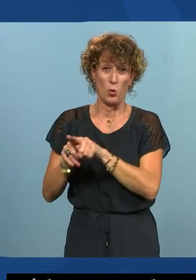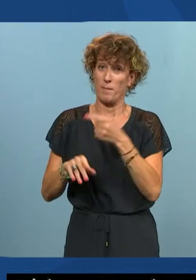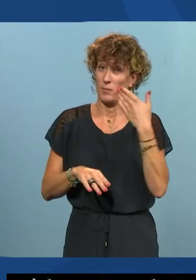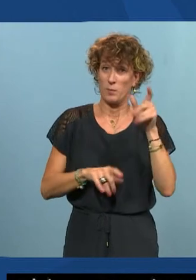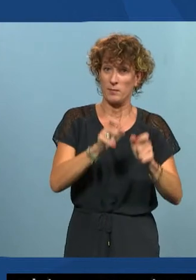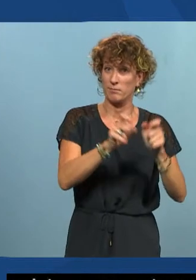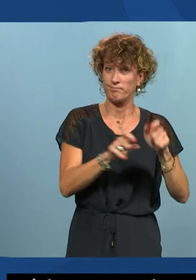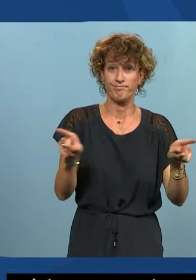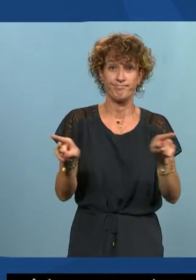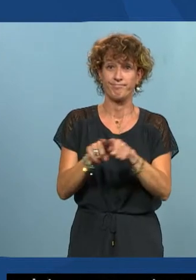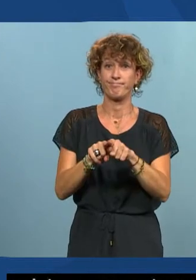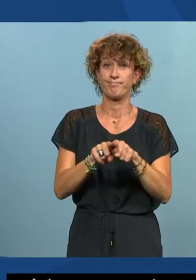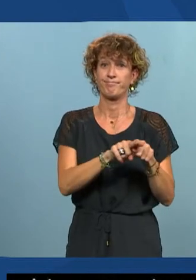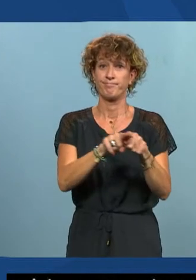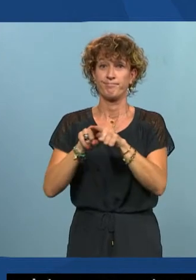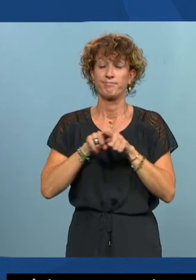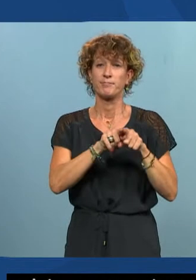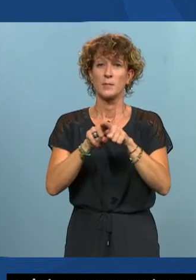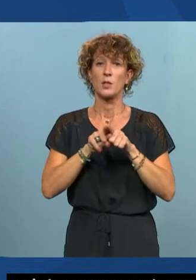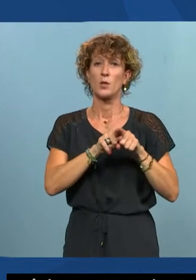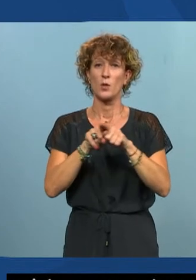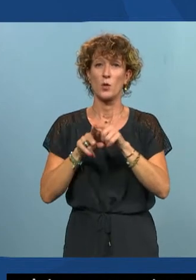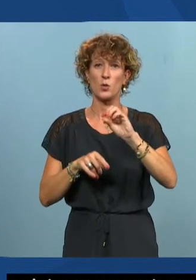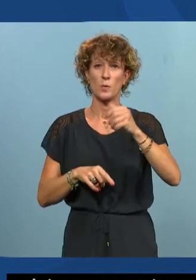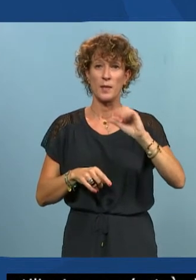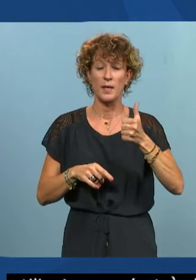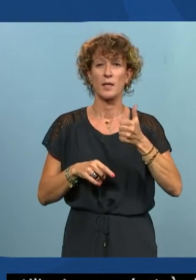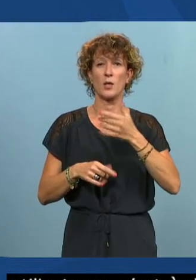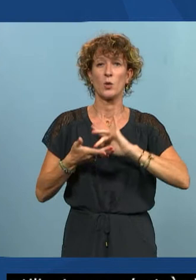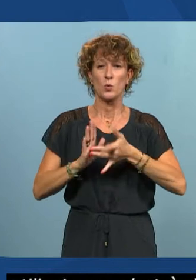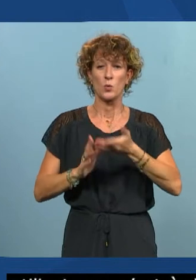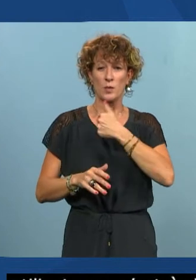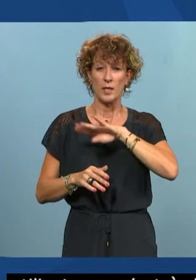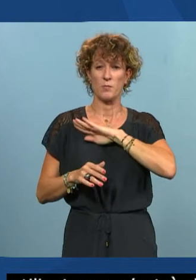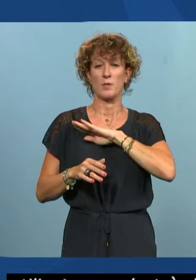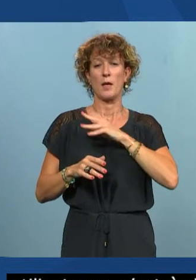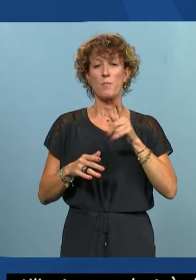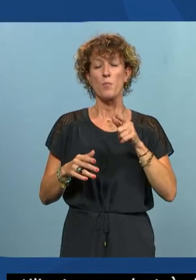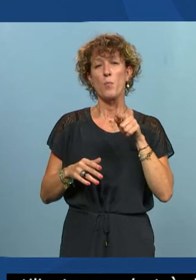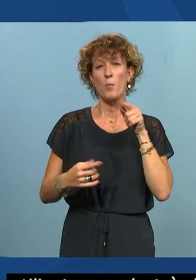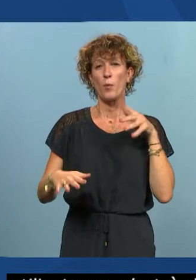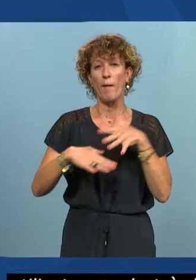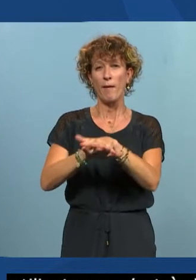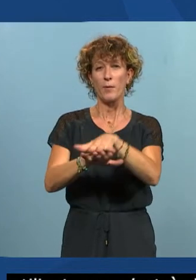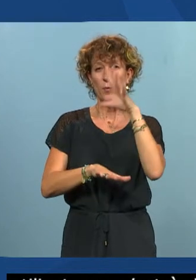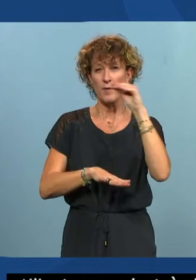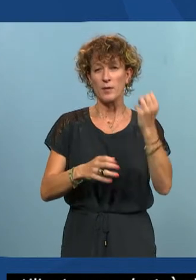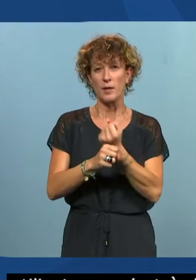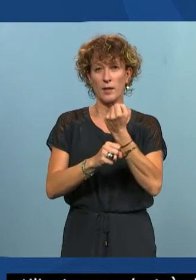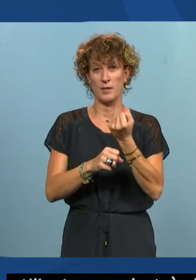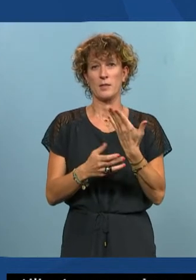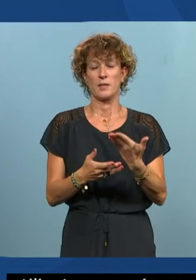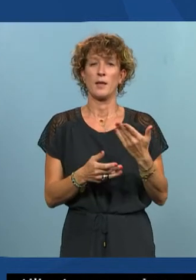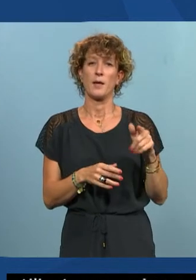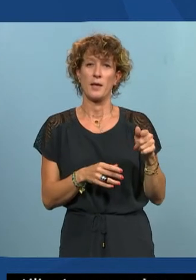Le numérique, tous responsables pour une inclusion professionnelle réussie. Et que ce soit Emmanuel et moi, on vous dira que ce n'est